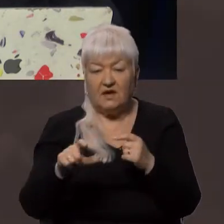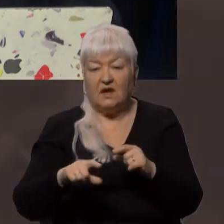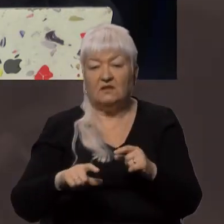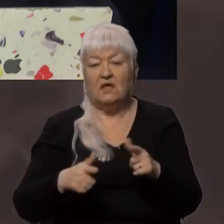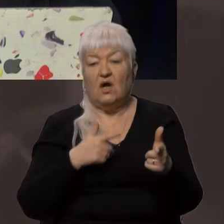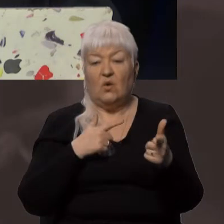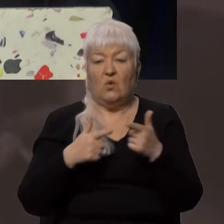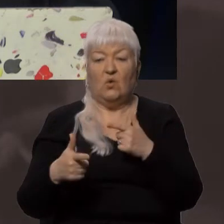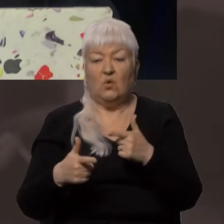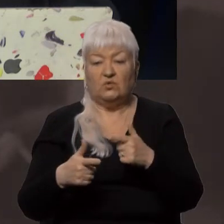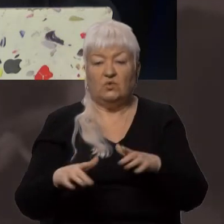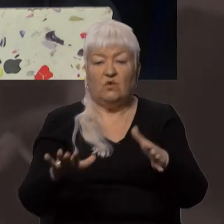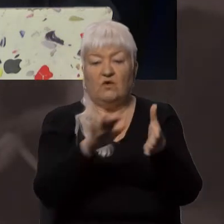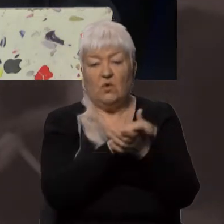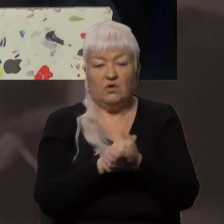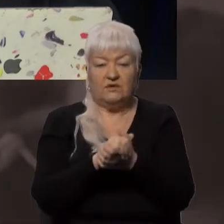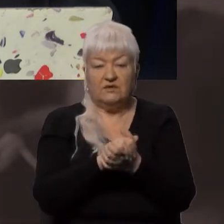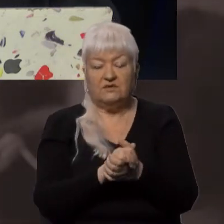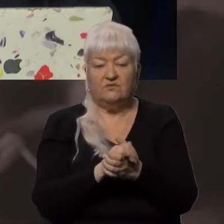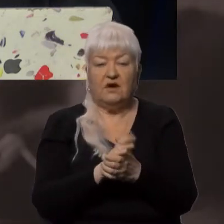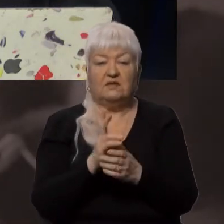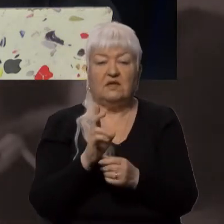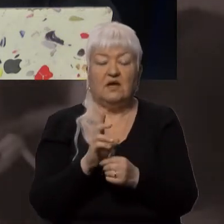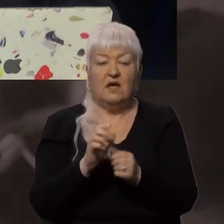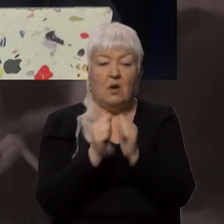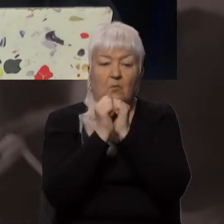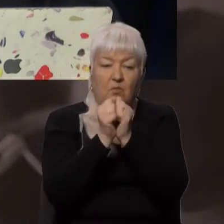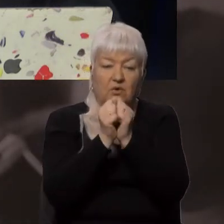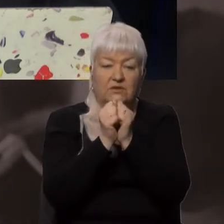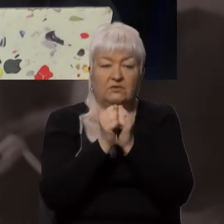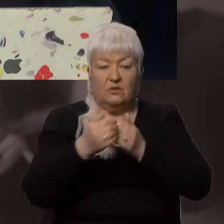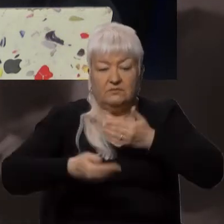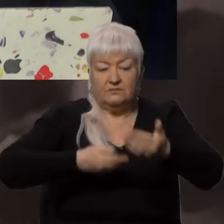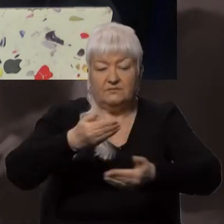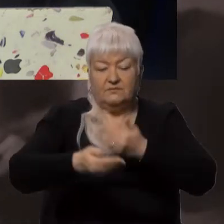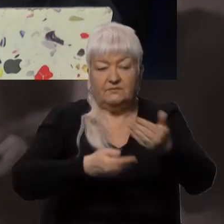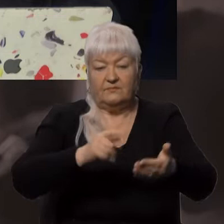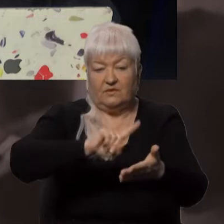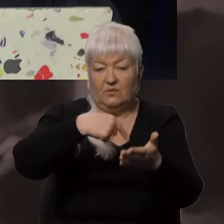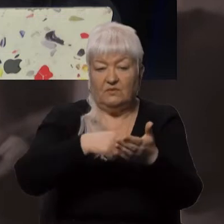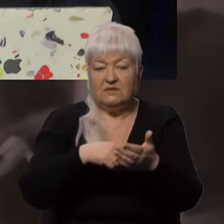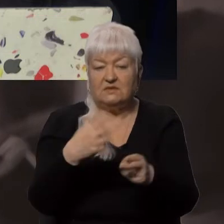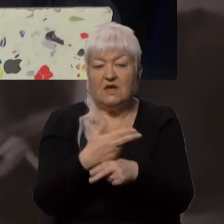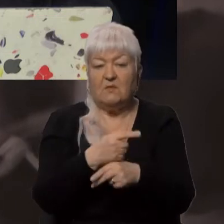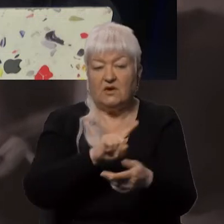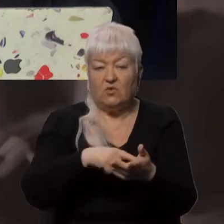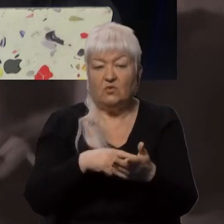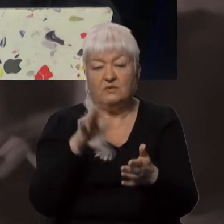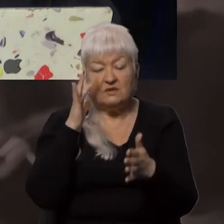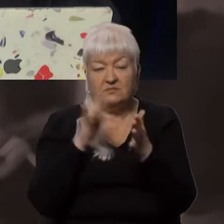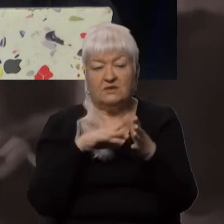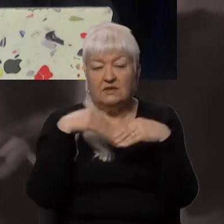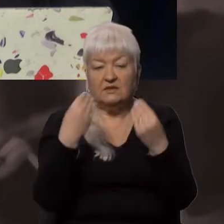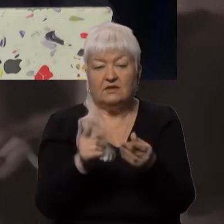молотовну ходу від міста Оріхів Запорізької області до заводу Азовсталь у місті Маріуполь з метою надання невідкладної